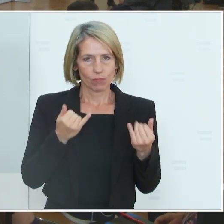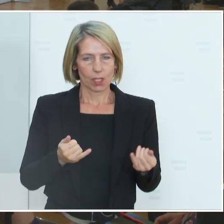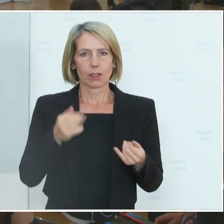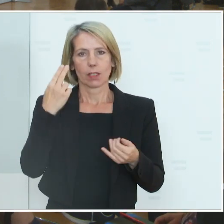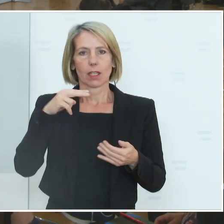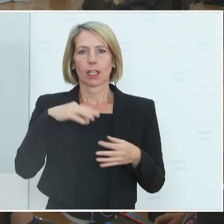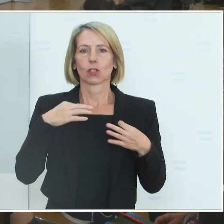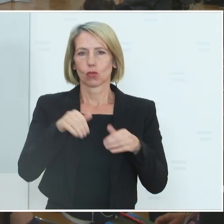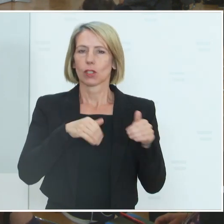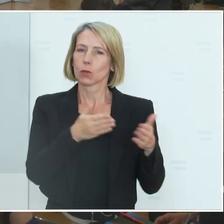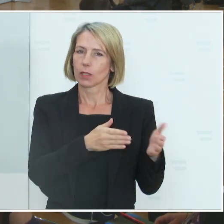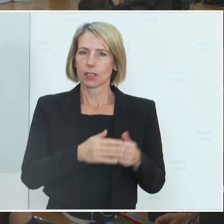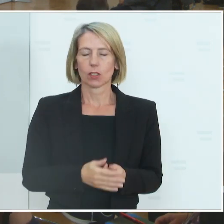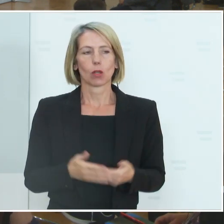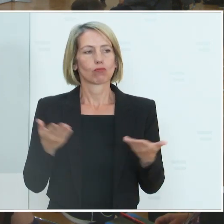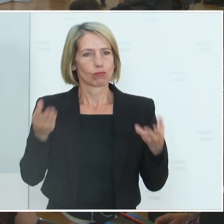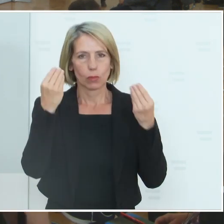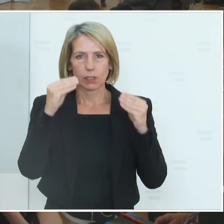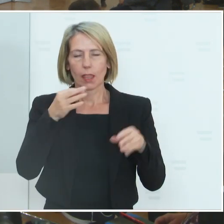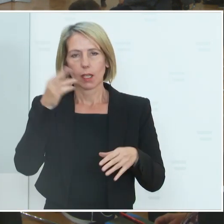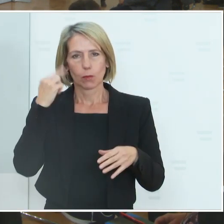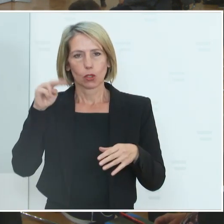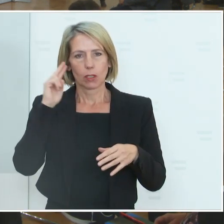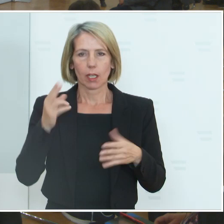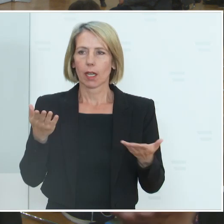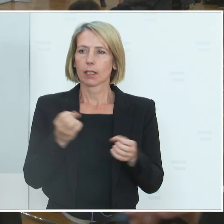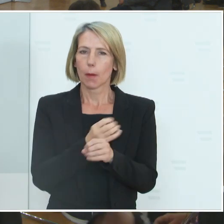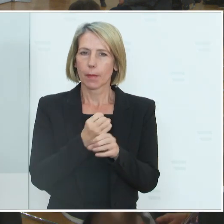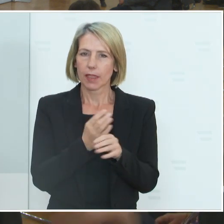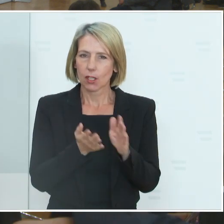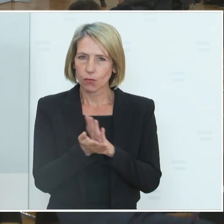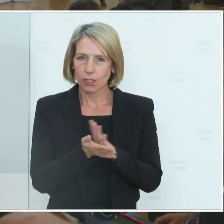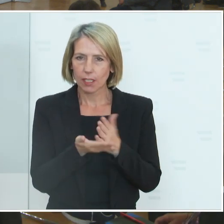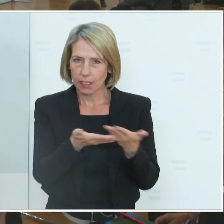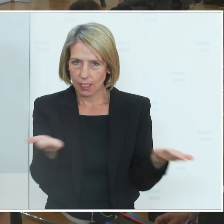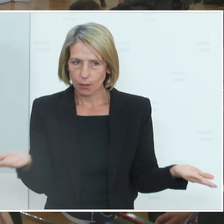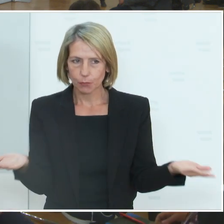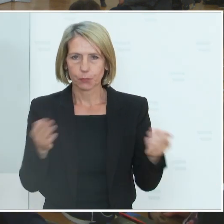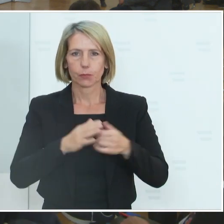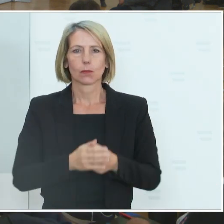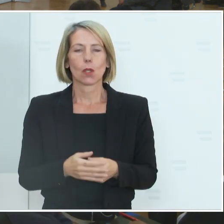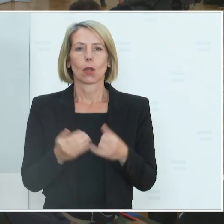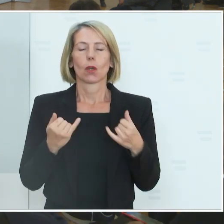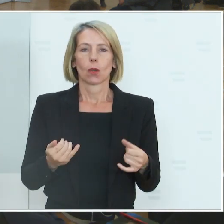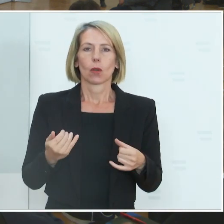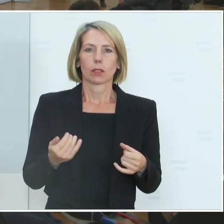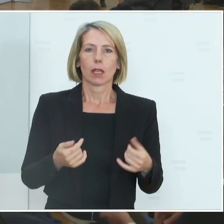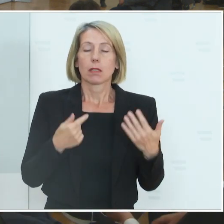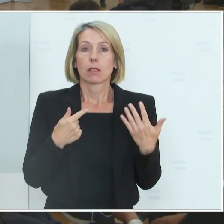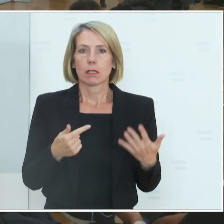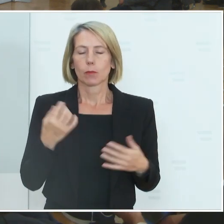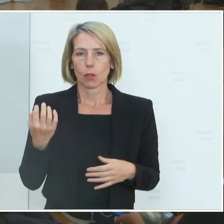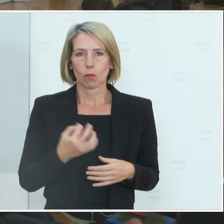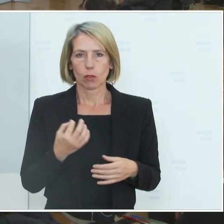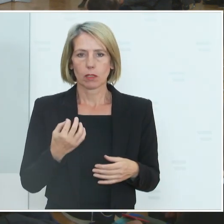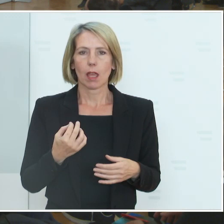Sehr geehrte Damen und Herren, werte Vertreterinnen und Vertreter der Medien. Wir haben heute die 70-Prozent-Marke